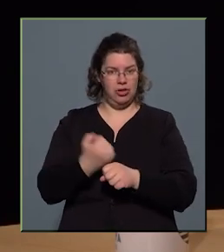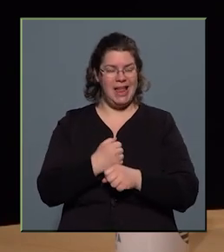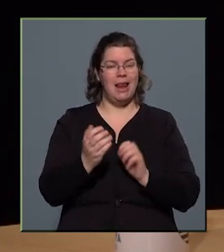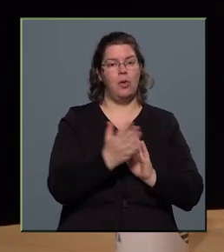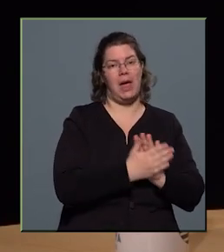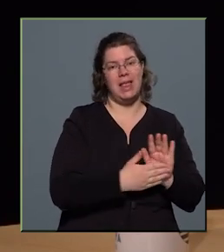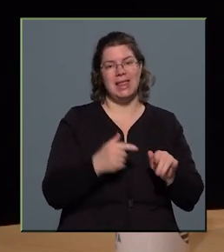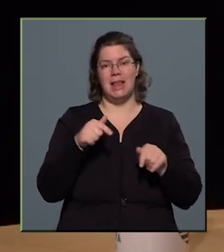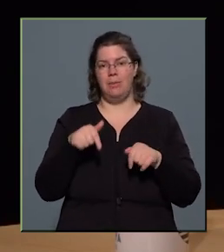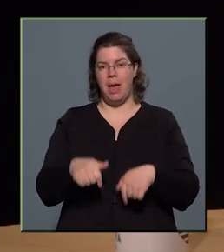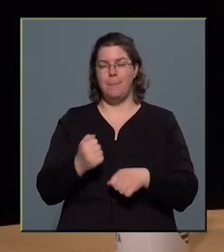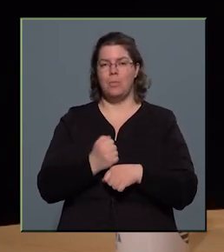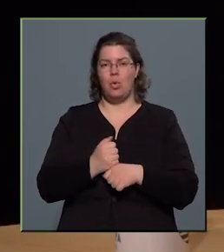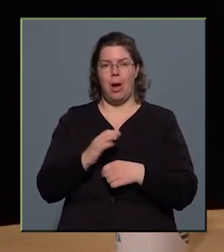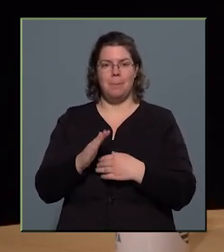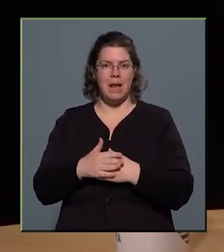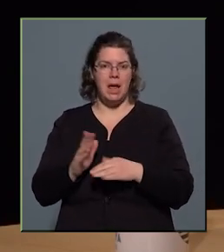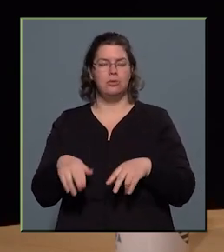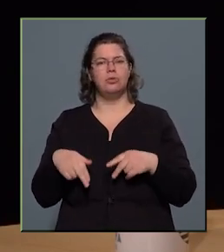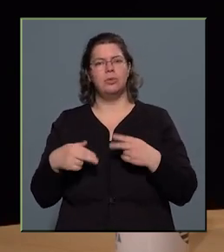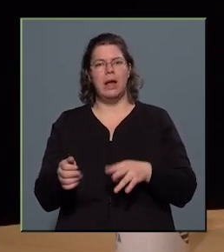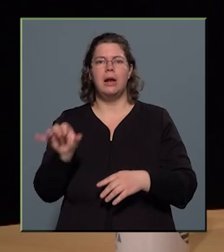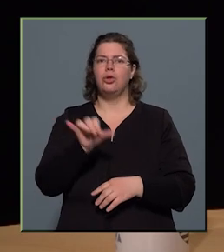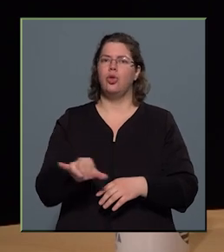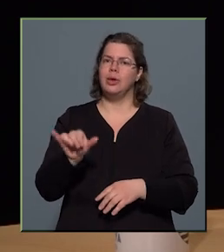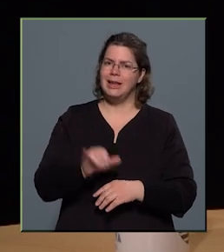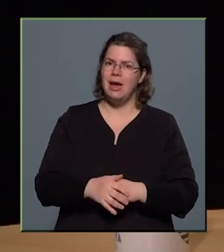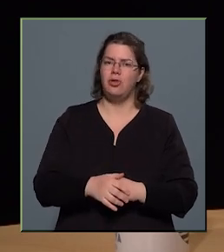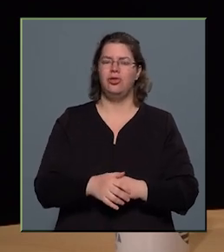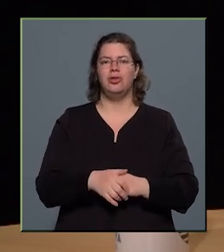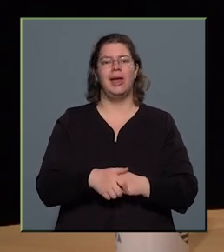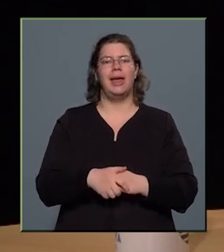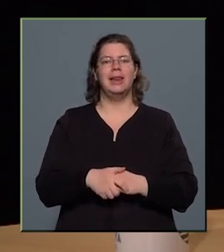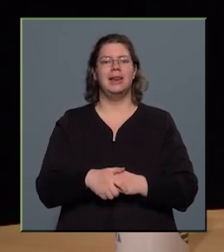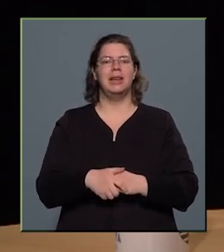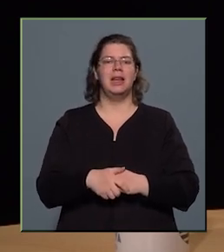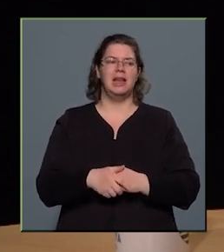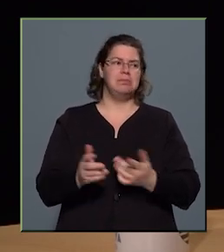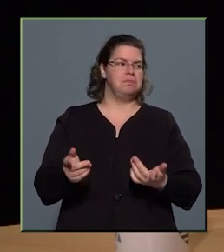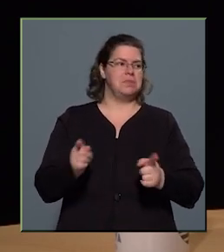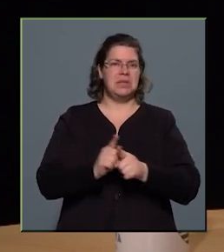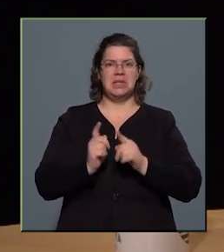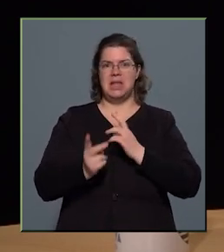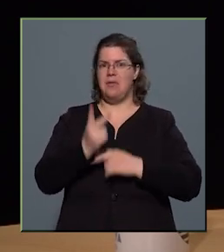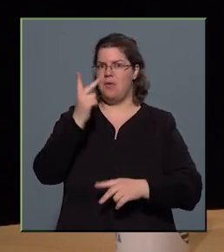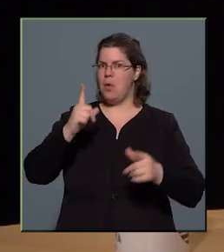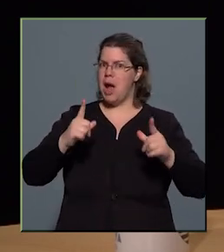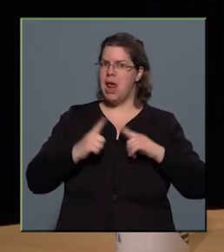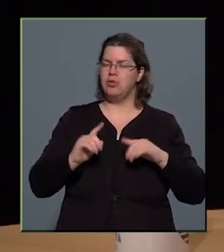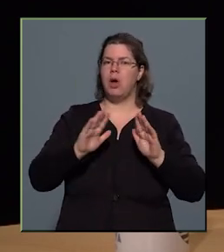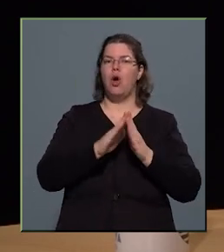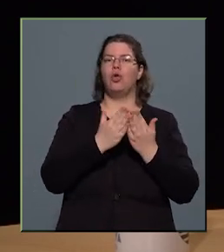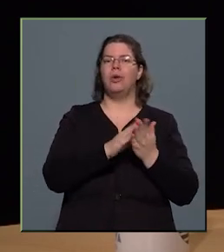munka mellett, aztán nyugdíjasként, hát szinte főállásban az, hogy könyveket